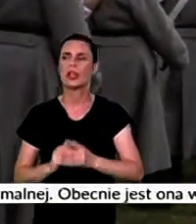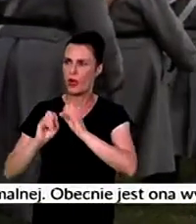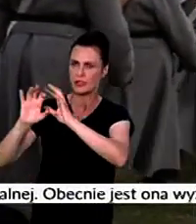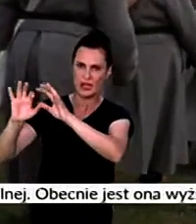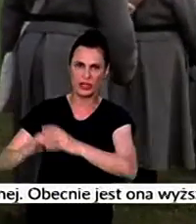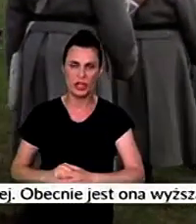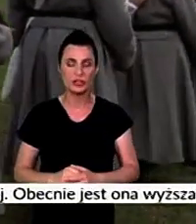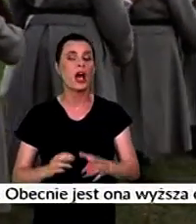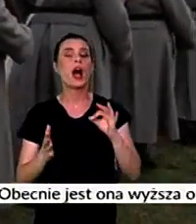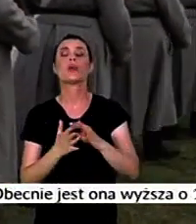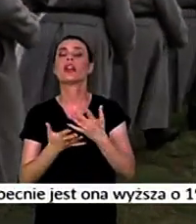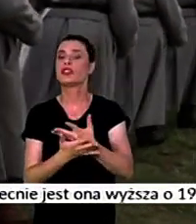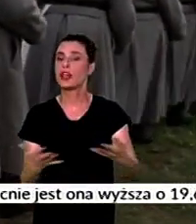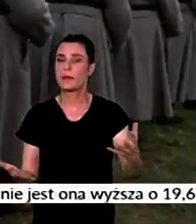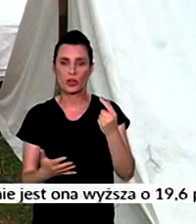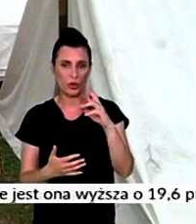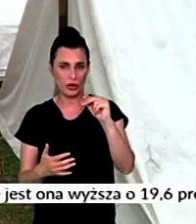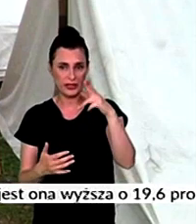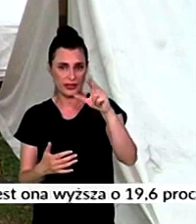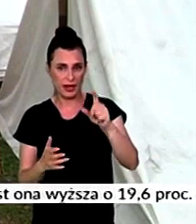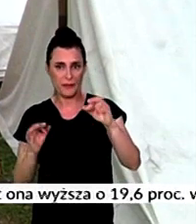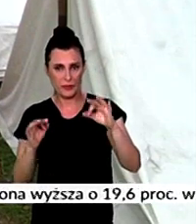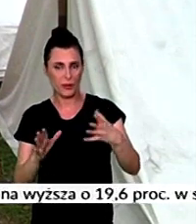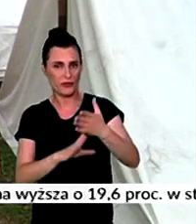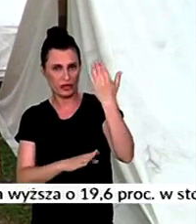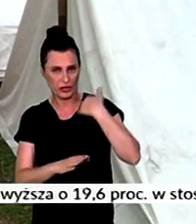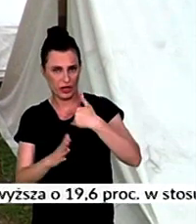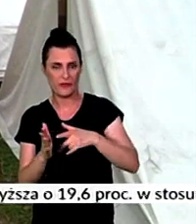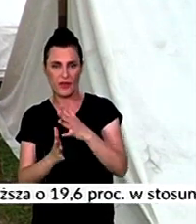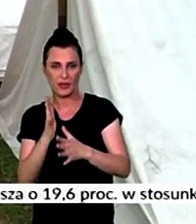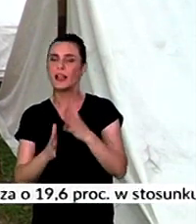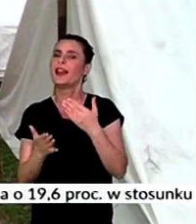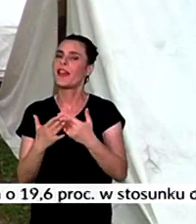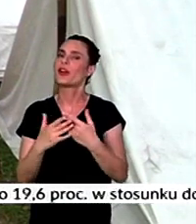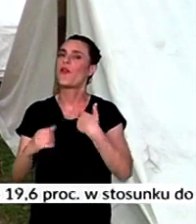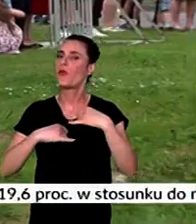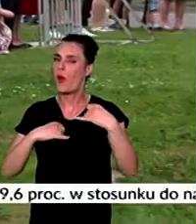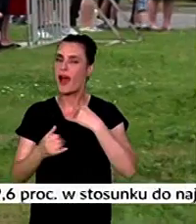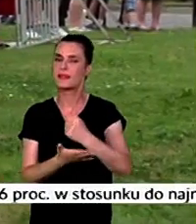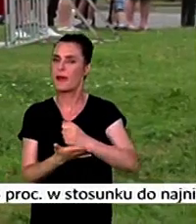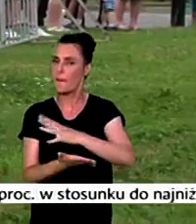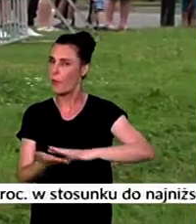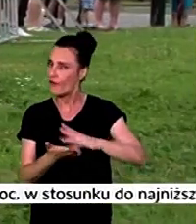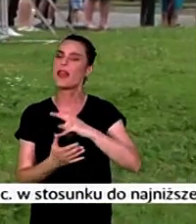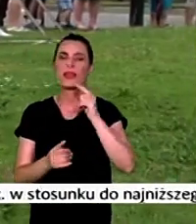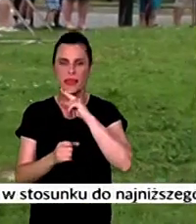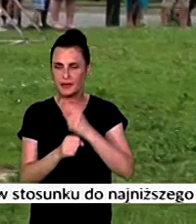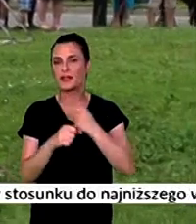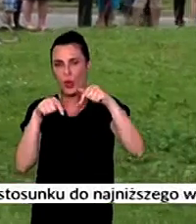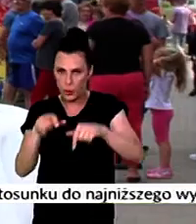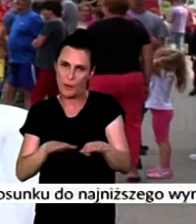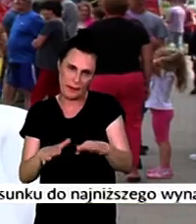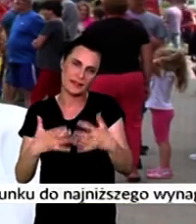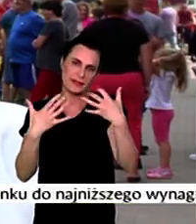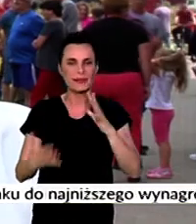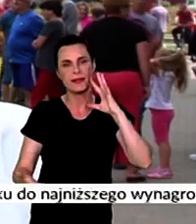na ziemiach drohickich, obecnych terenach powiatu sokołowskiego. Dlatego właśnie władze powiatu podjęły się próby jej rekonstrukcji.